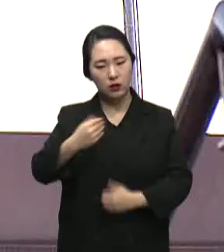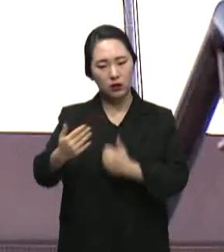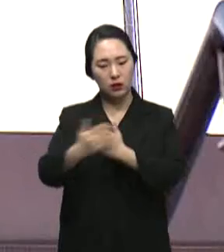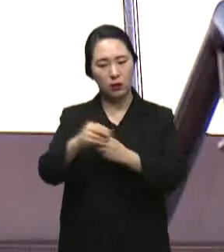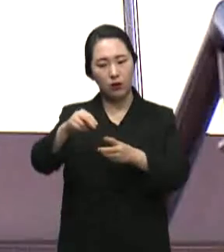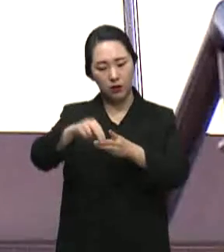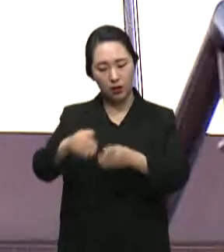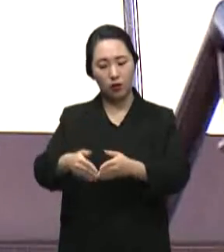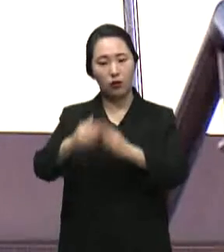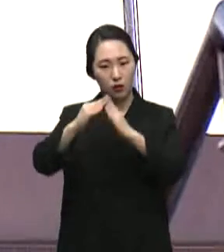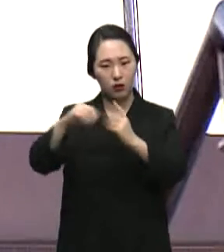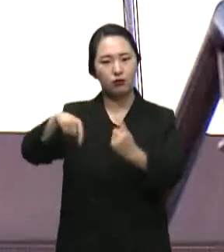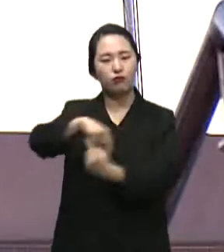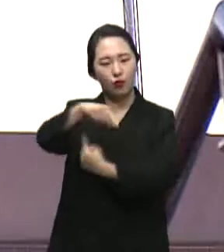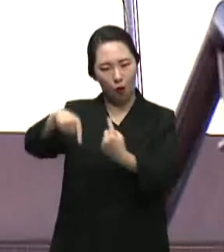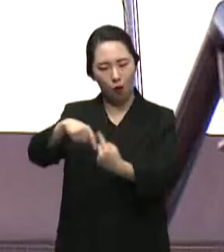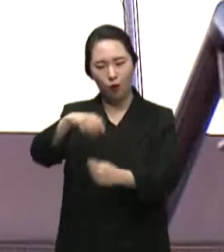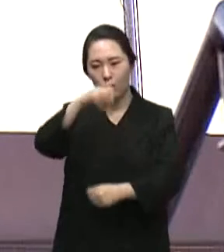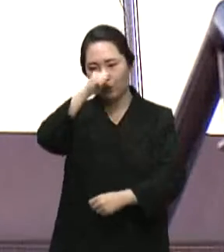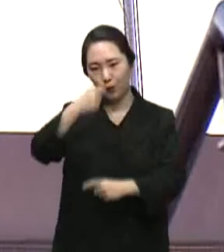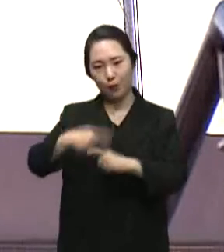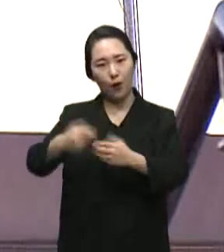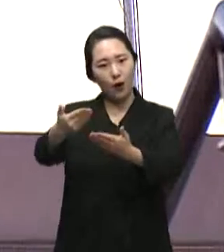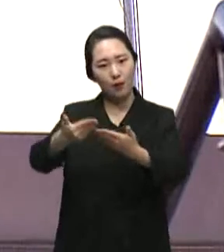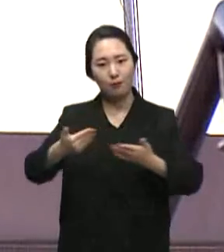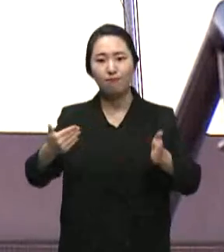운영한 점 등이 높은 평가를 받았습니다.